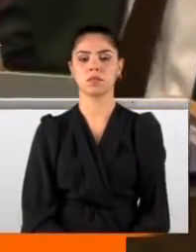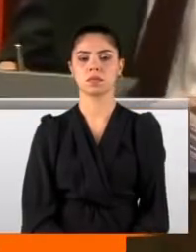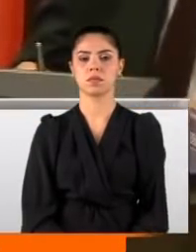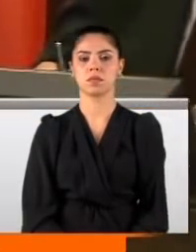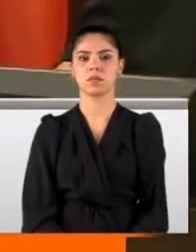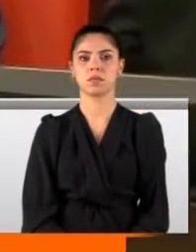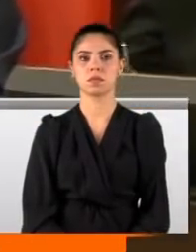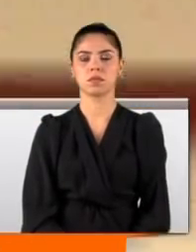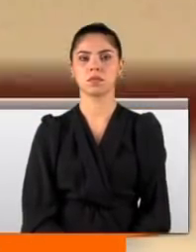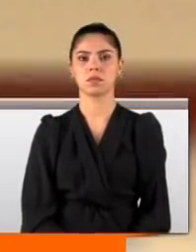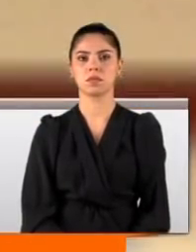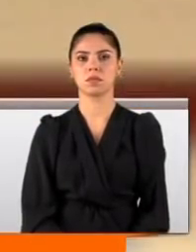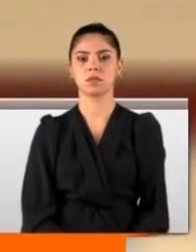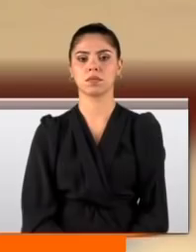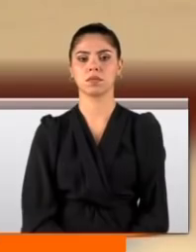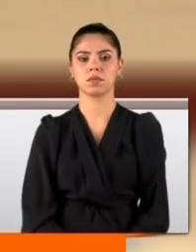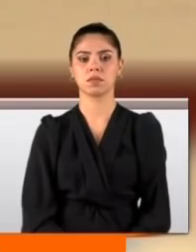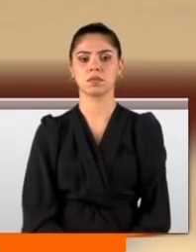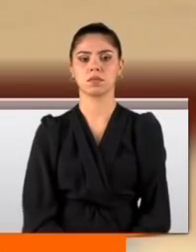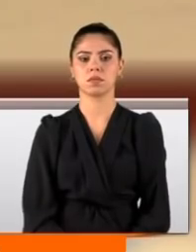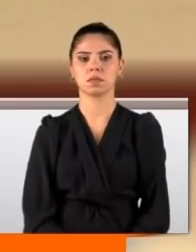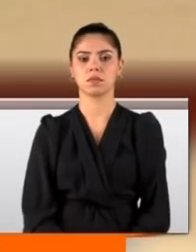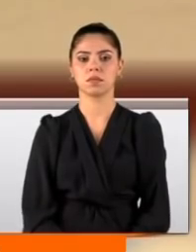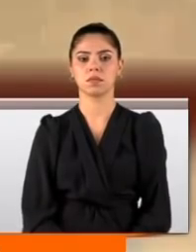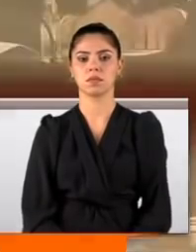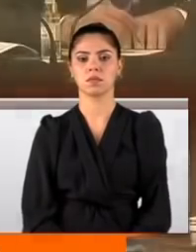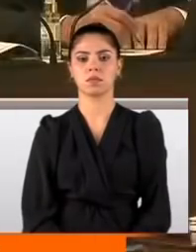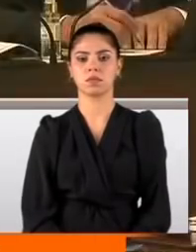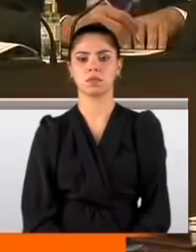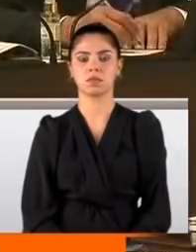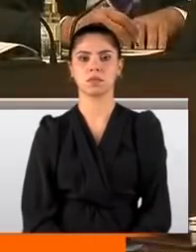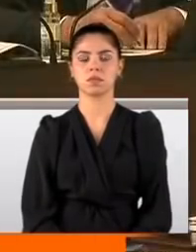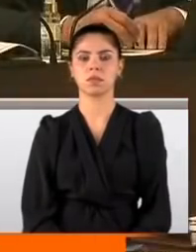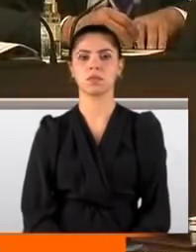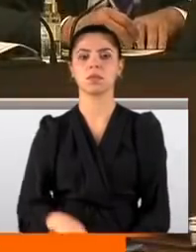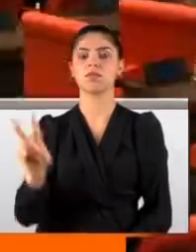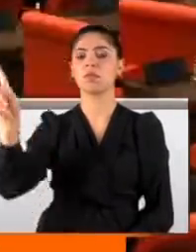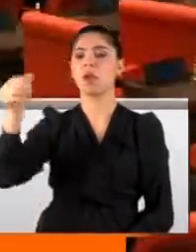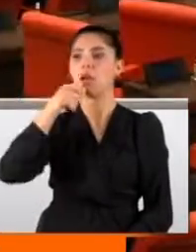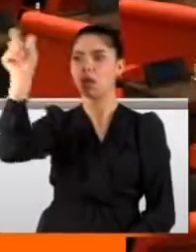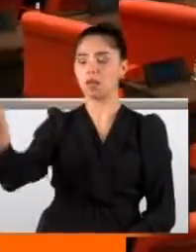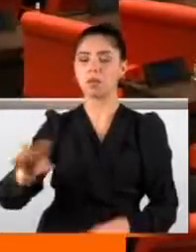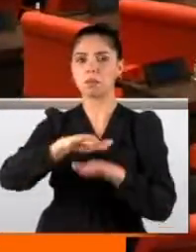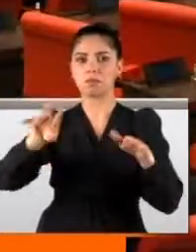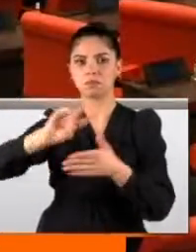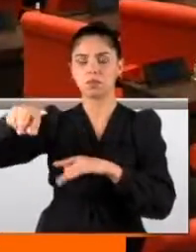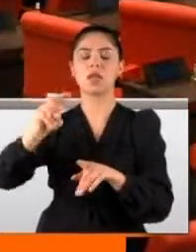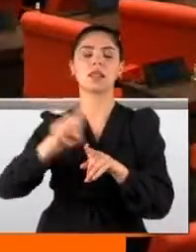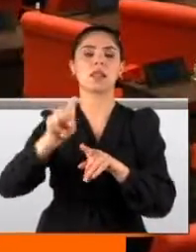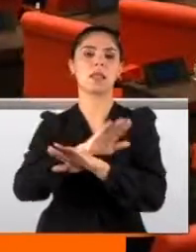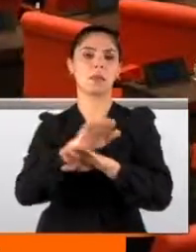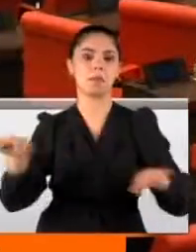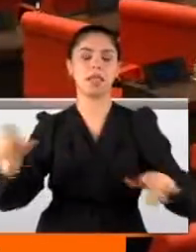Kaçıyorsunuz vatandaşlar. Ben araba kaçıyorum vatandaşlar. Niye konuşmuyorsunuz? Dervişoğlu kürsüden indi. Gerilim de sona erdi.